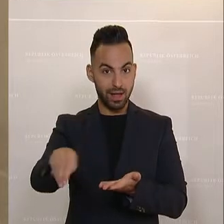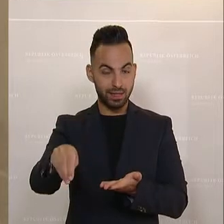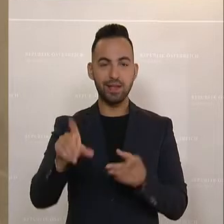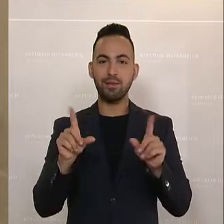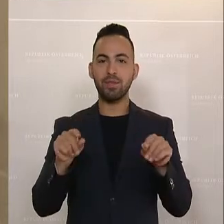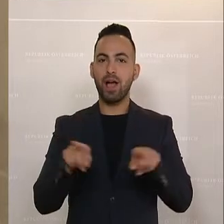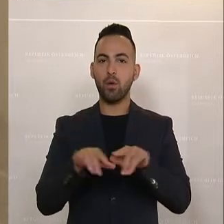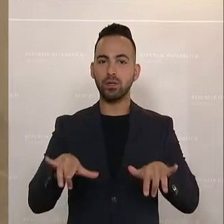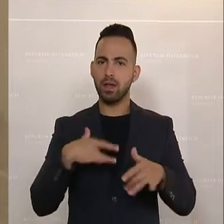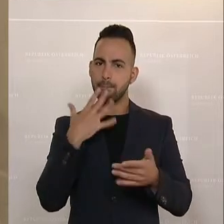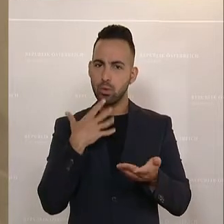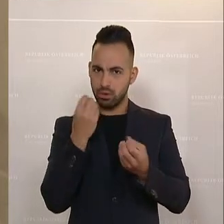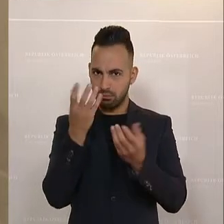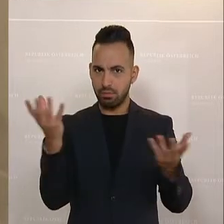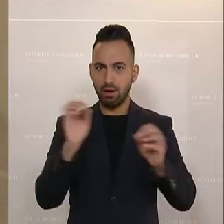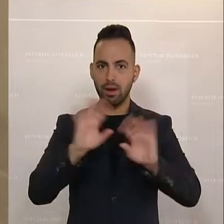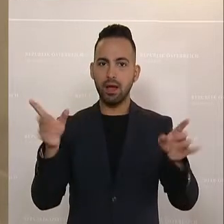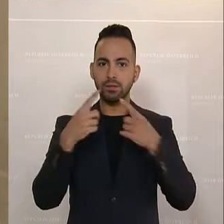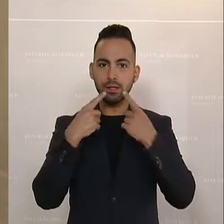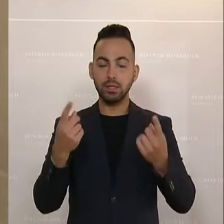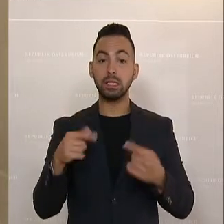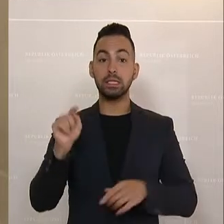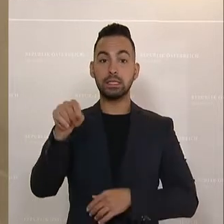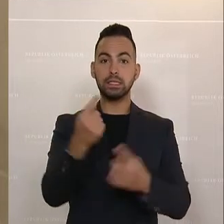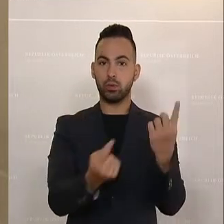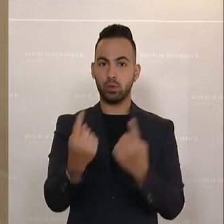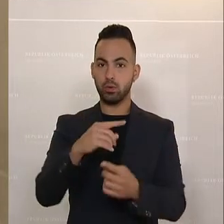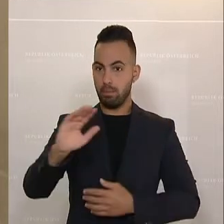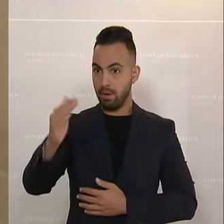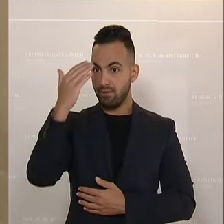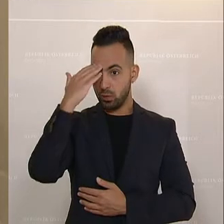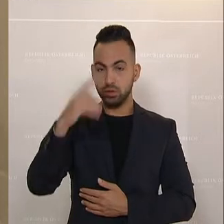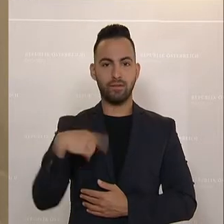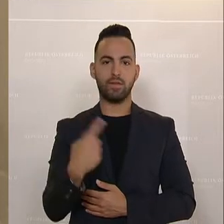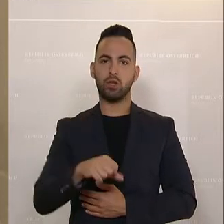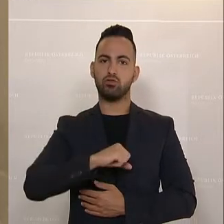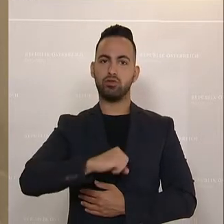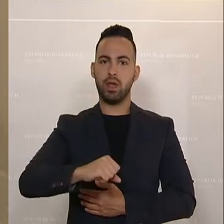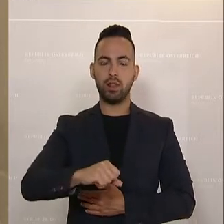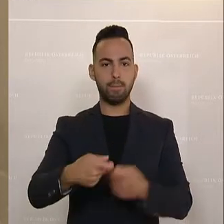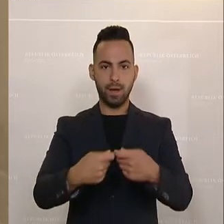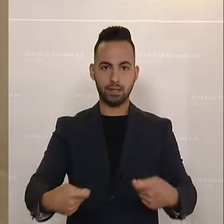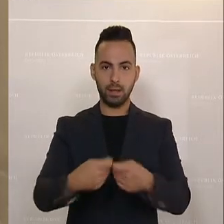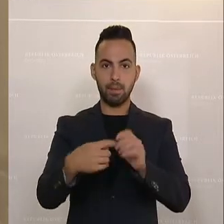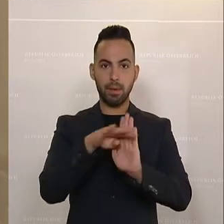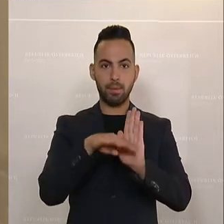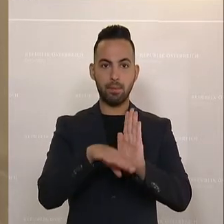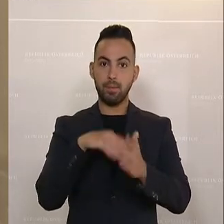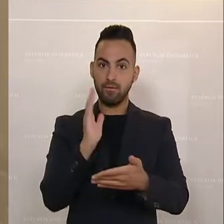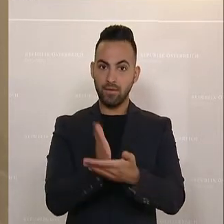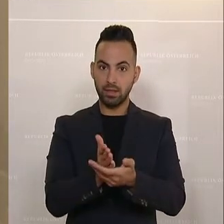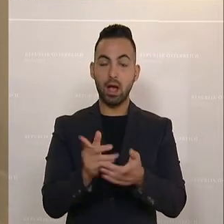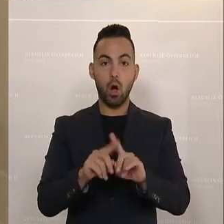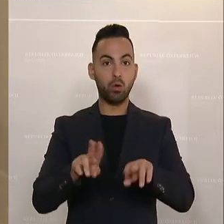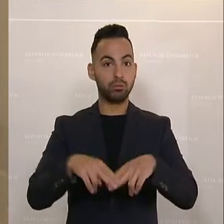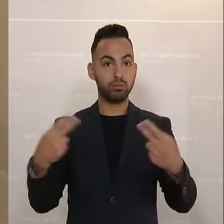würde einfach festhalten wollen, dass uns die Situation dort bewusst ist, dass wir rasch Maßnahmen gesetzt haben, dass die Bundesregierung auch festgehalten hat,